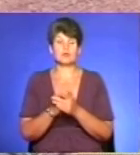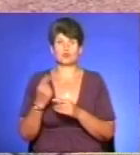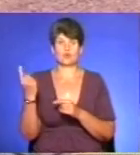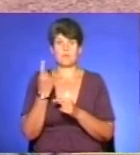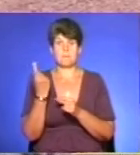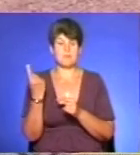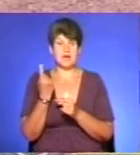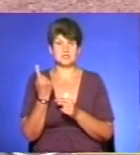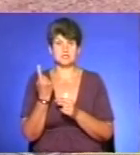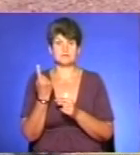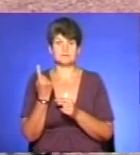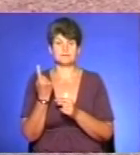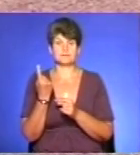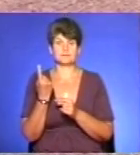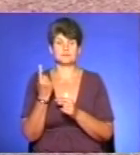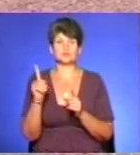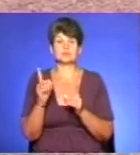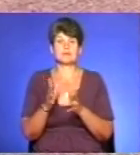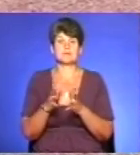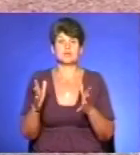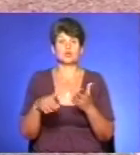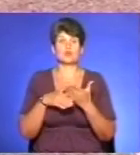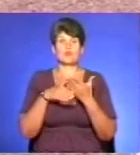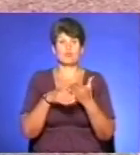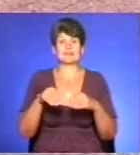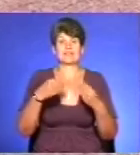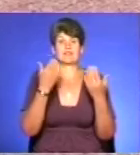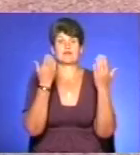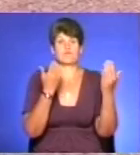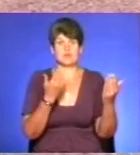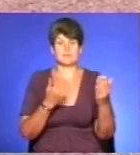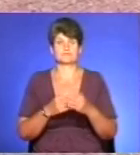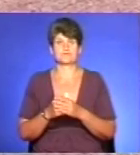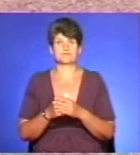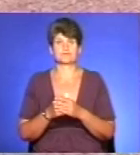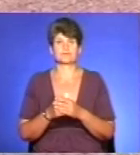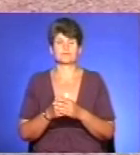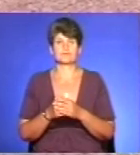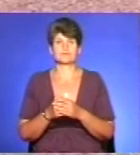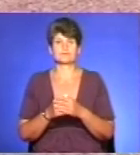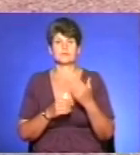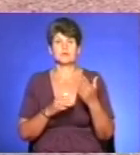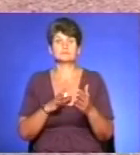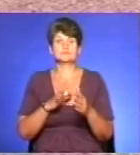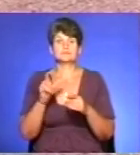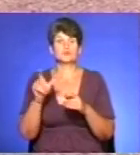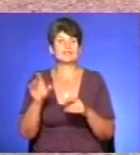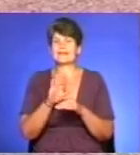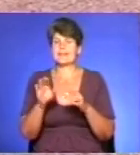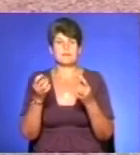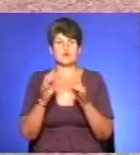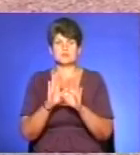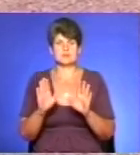допомоги надавала вона. Вона була людина непроста,